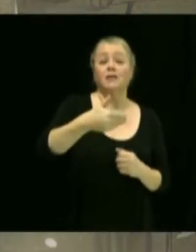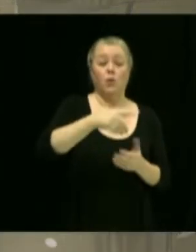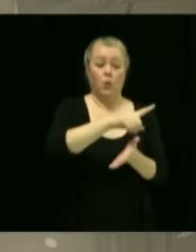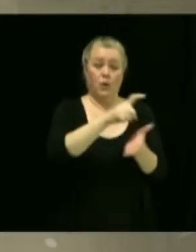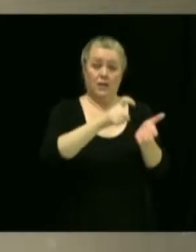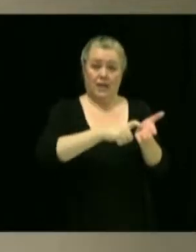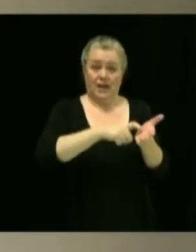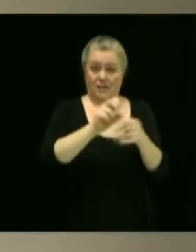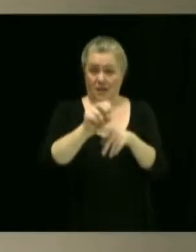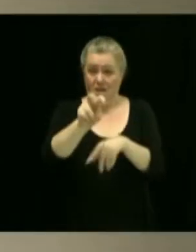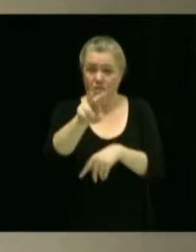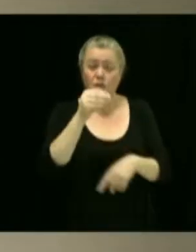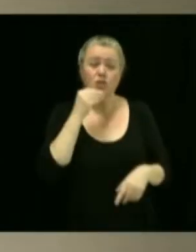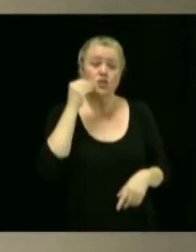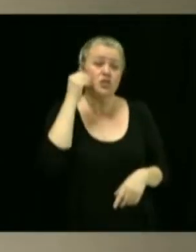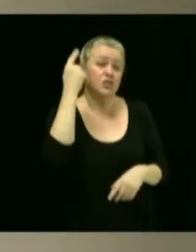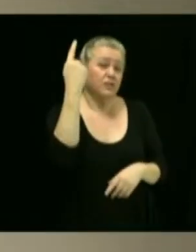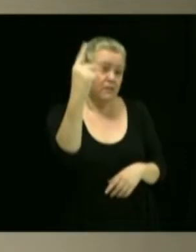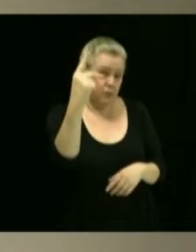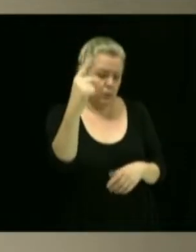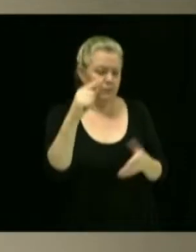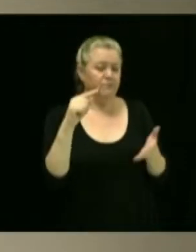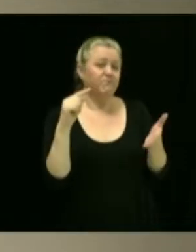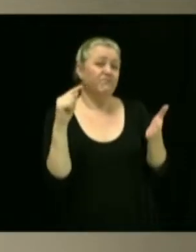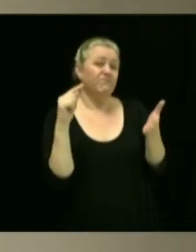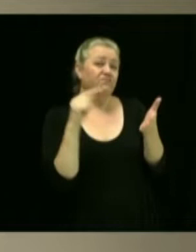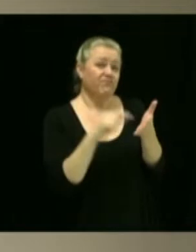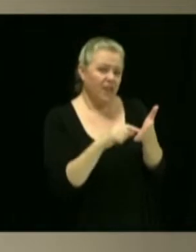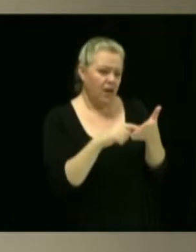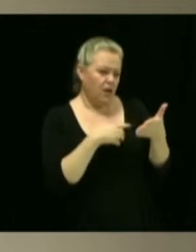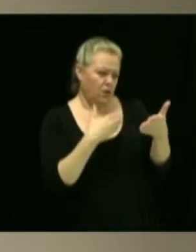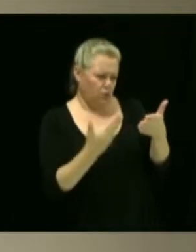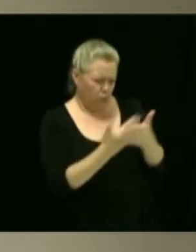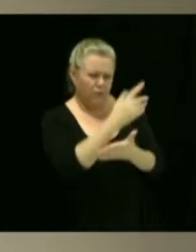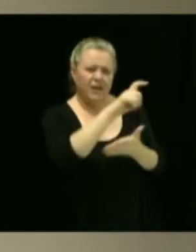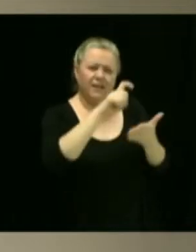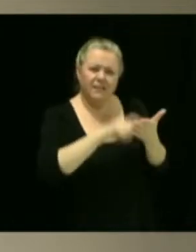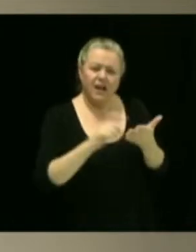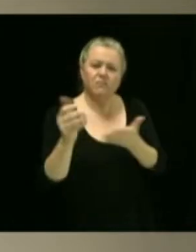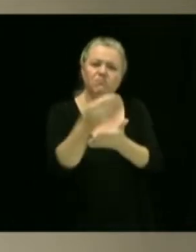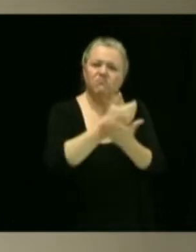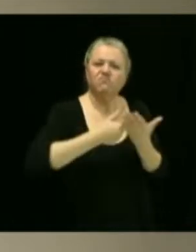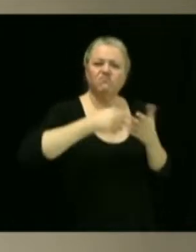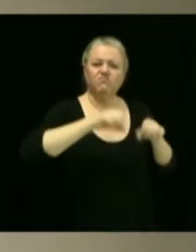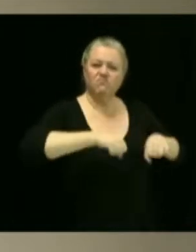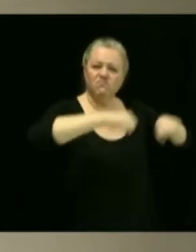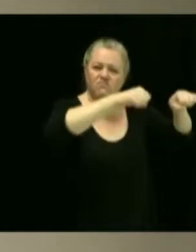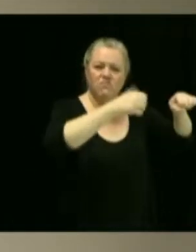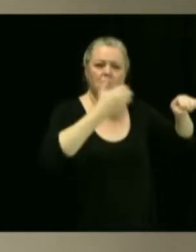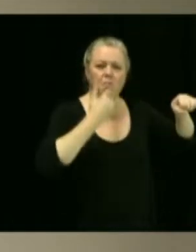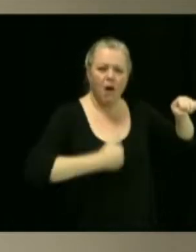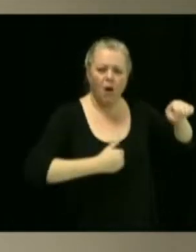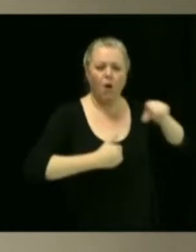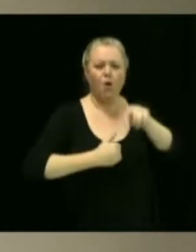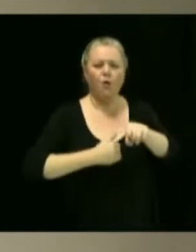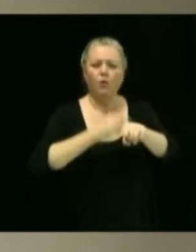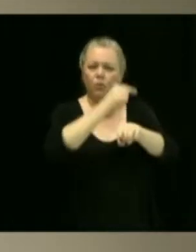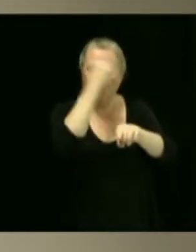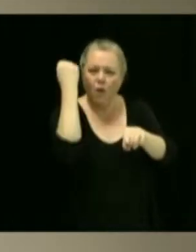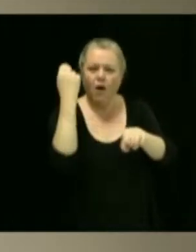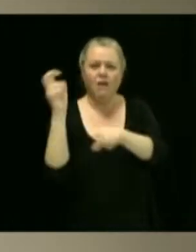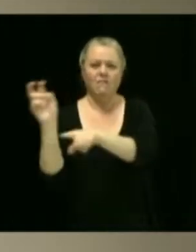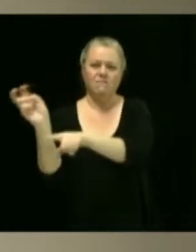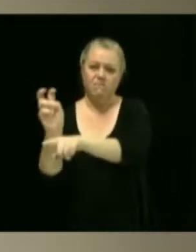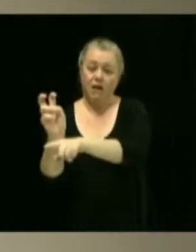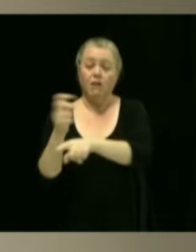directement à votre domicile qui vous indiquera les nouvelles dates de collecte pour le bac brun, le bac noir et le bac vert. Je vous invite à en prendre